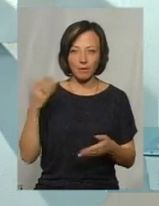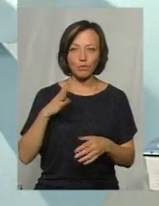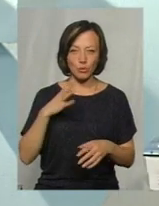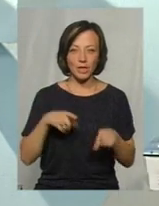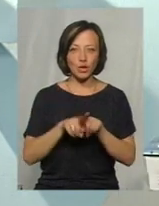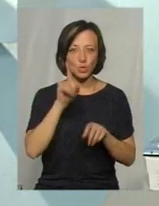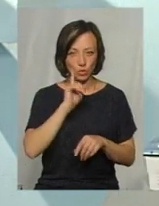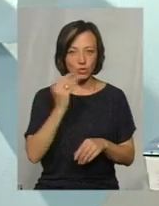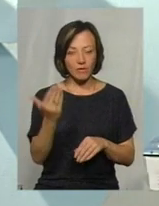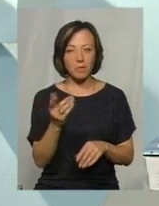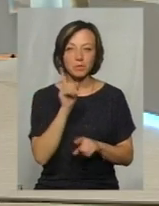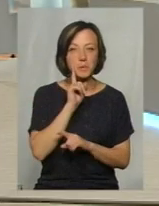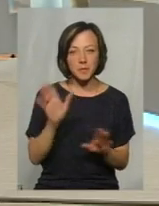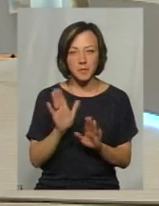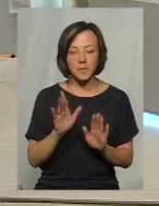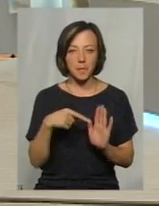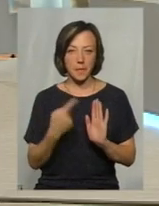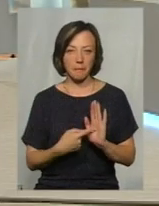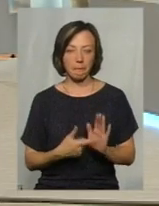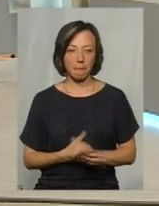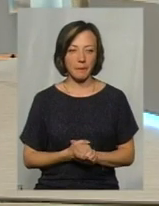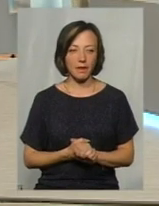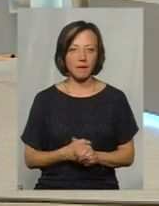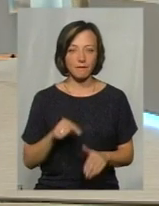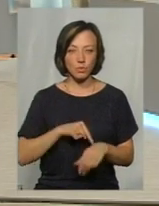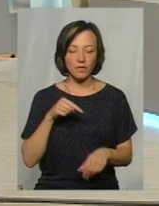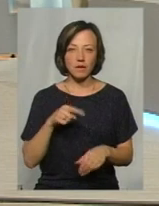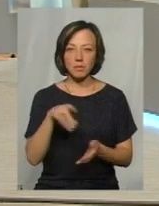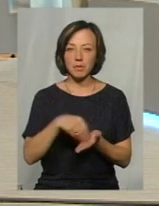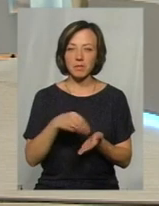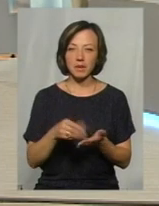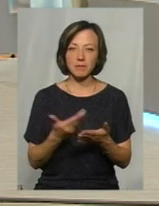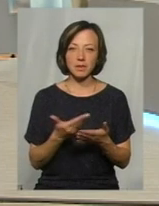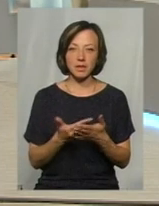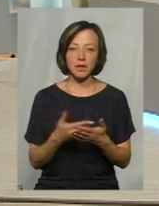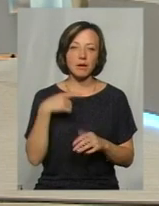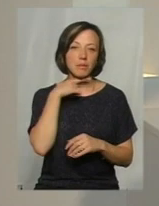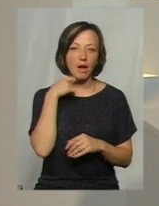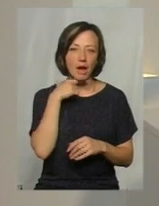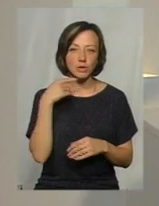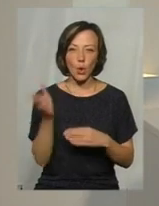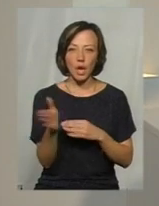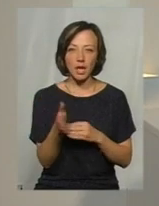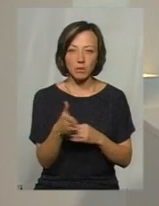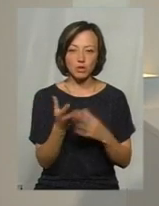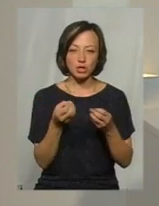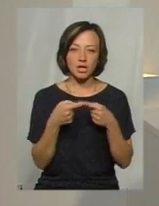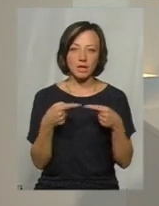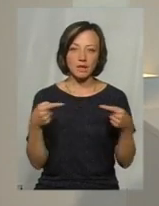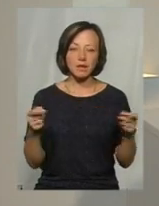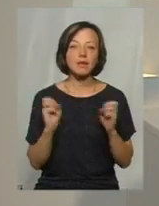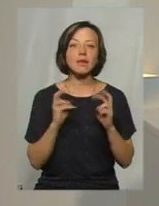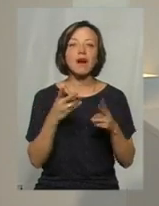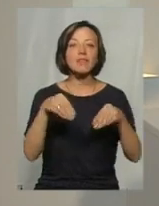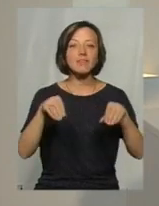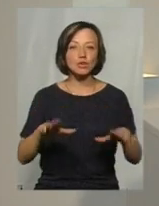Зручно вам? Чи якісь незручності все ж таки відчуваєте? Продбуваючи, наприклад, м'ясо, рибу, ще якісь? Чи як